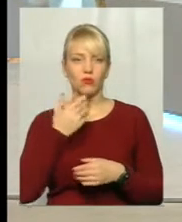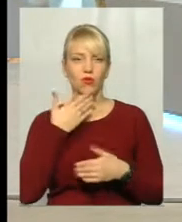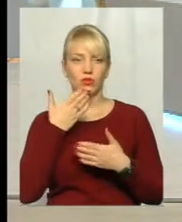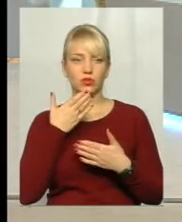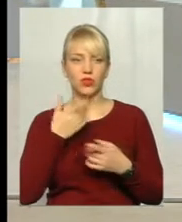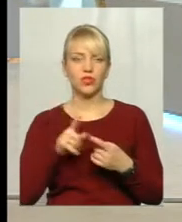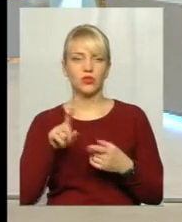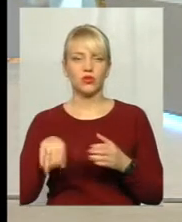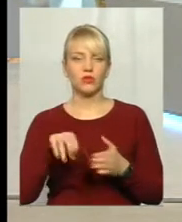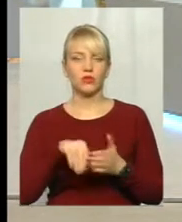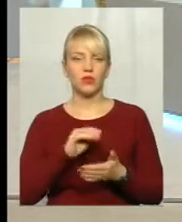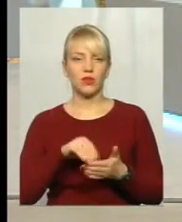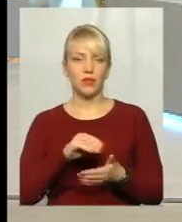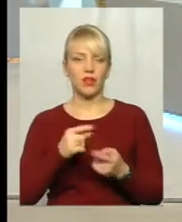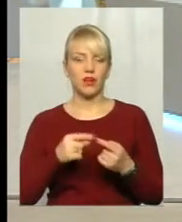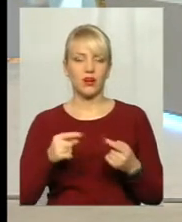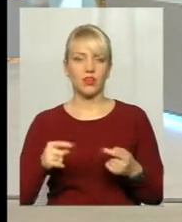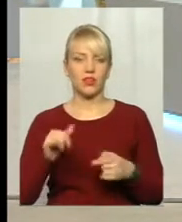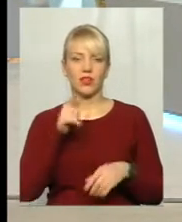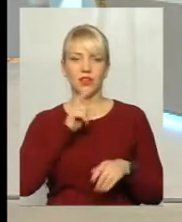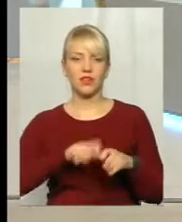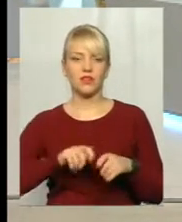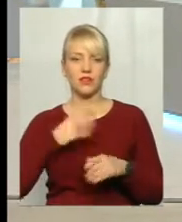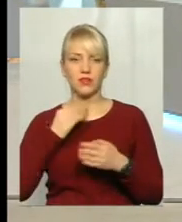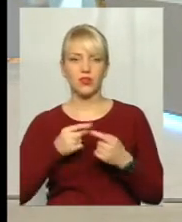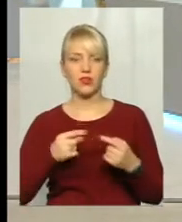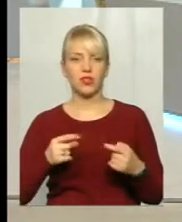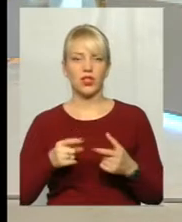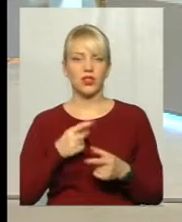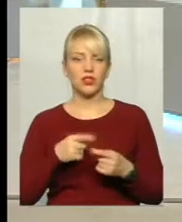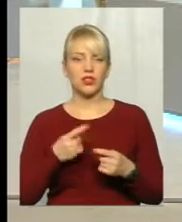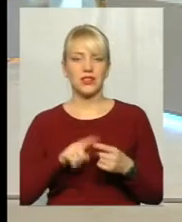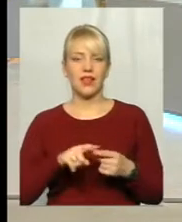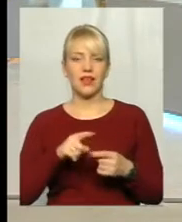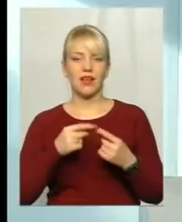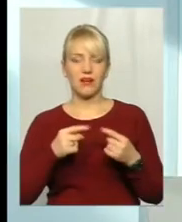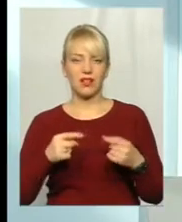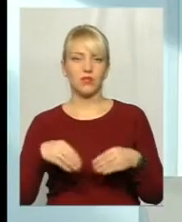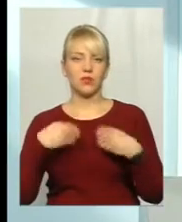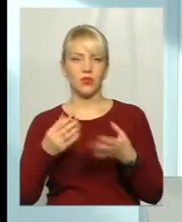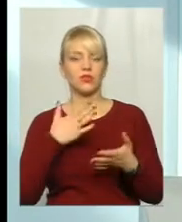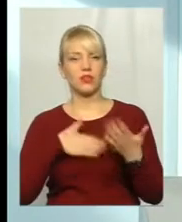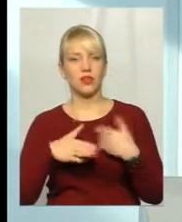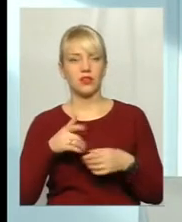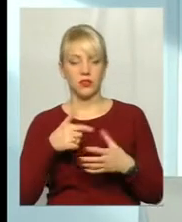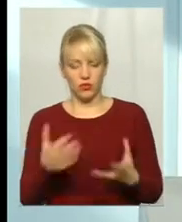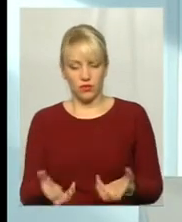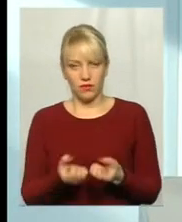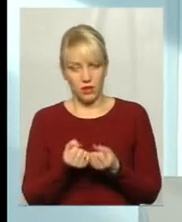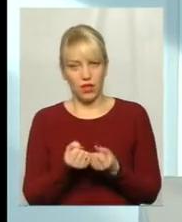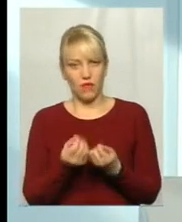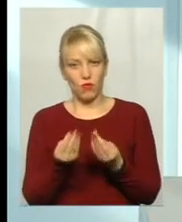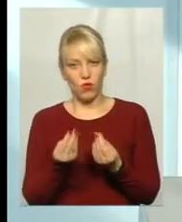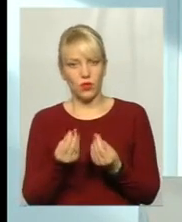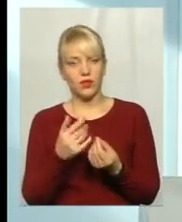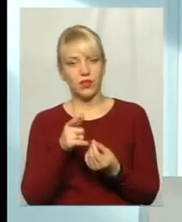і придбання речей, і ревізії власних речей, чи приносить тобі ця річ радість. Тобто ти береш її в руки і думаєш, от вона буде приносити